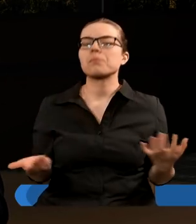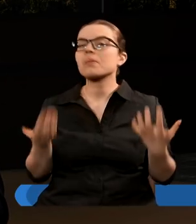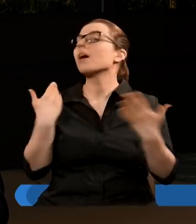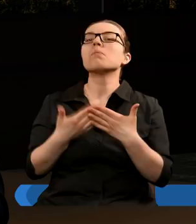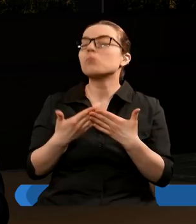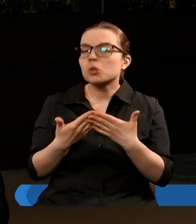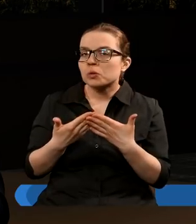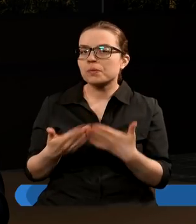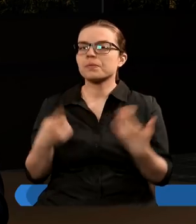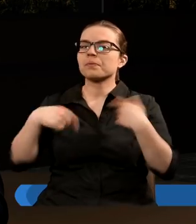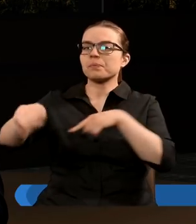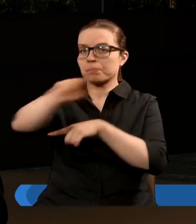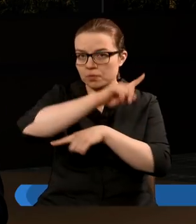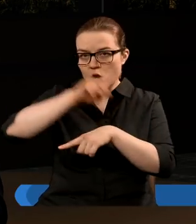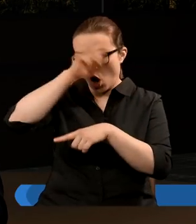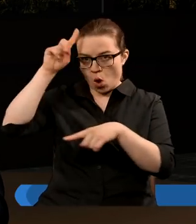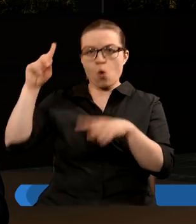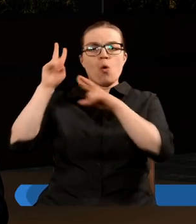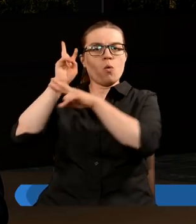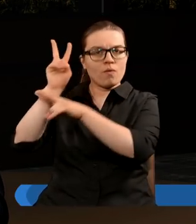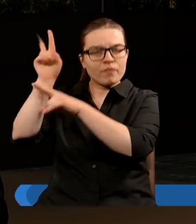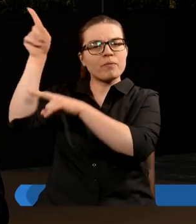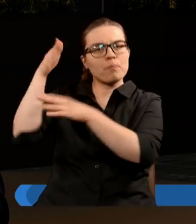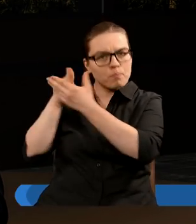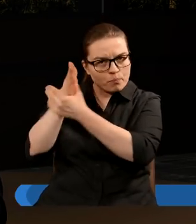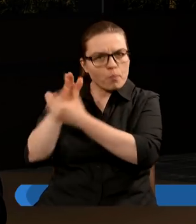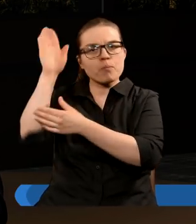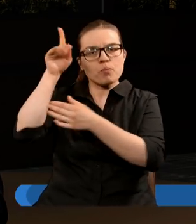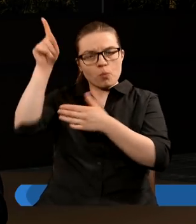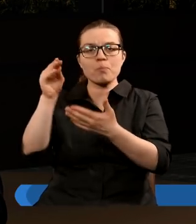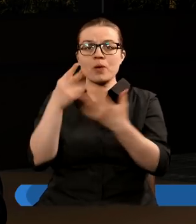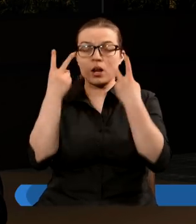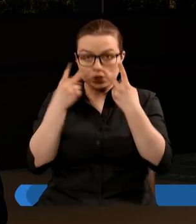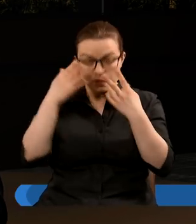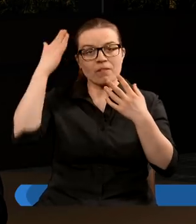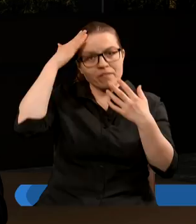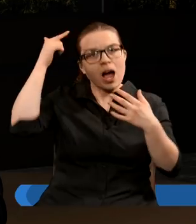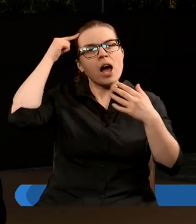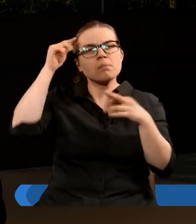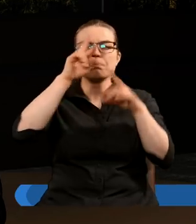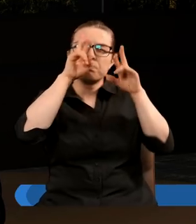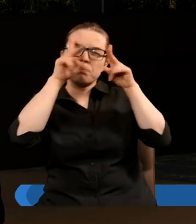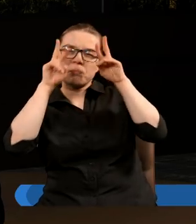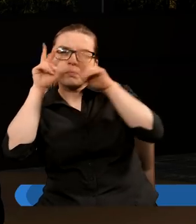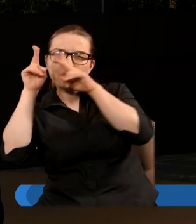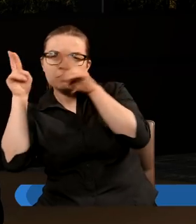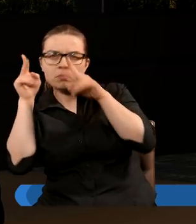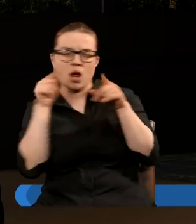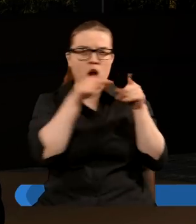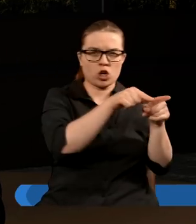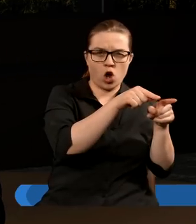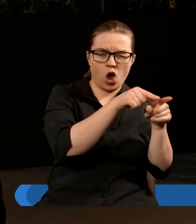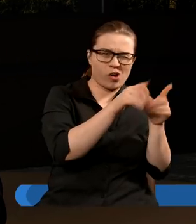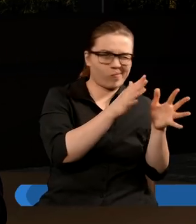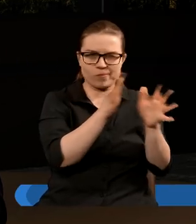wierzące osoby czytające, studiające Biblię wiedzieliśmy i byliśmy w pewnym stopniu przygotowane na te dni